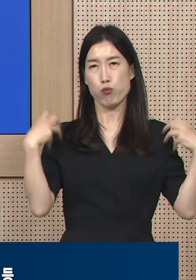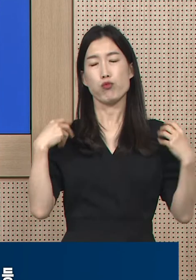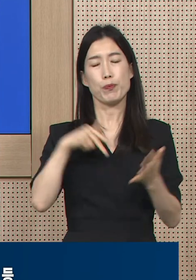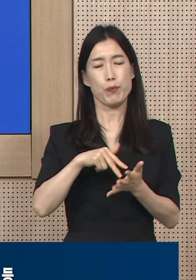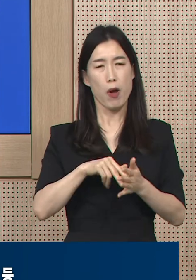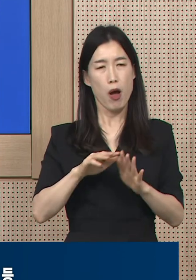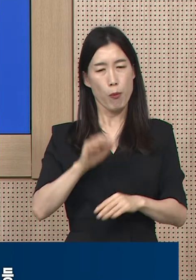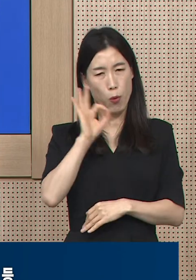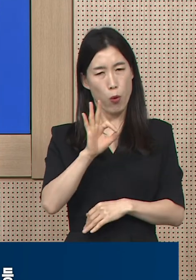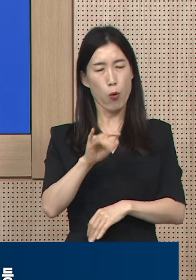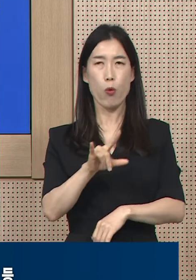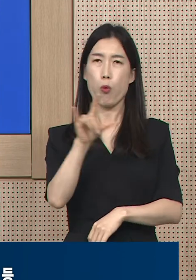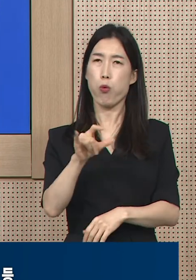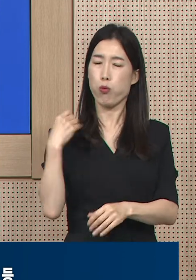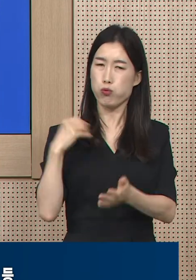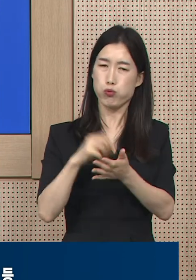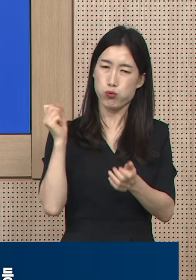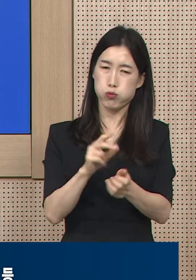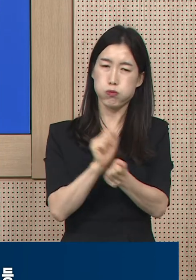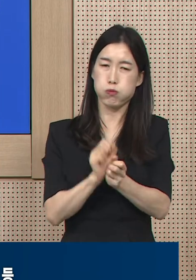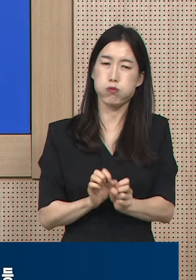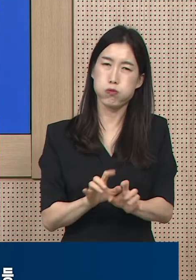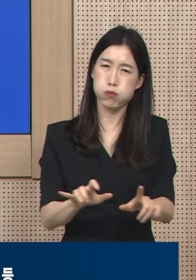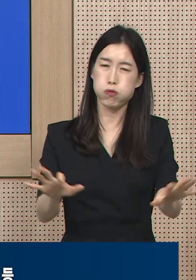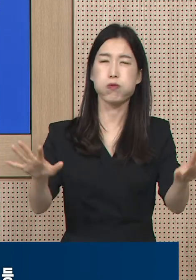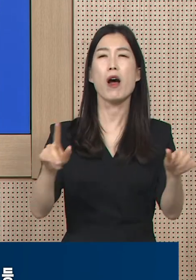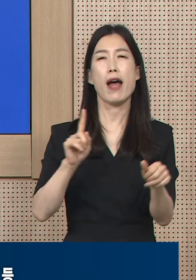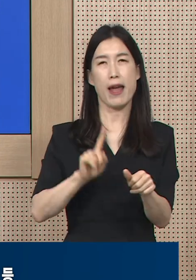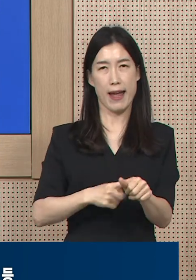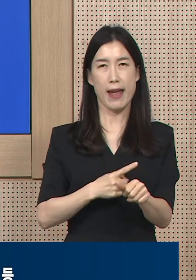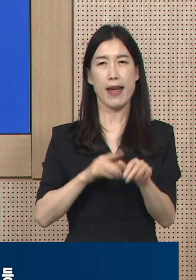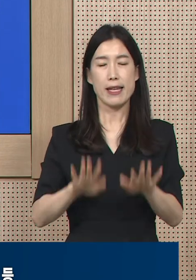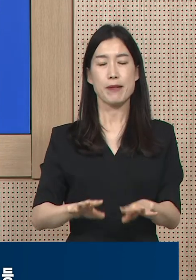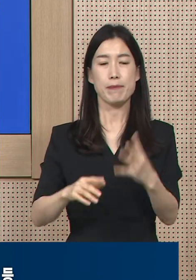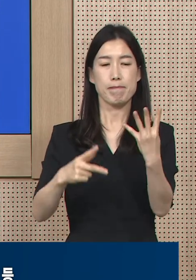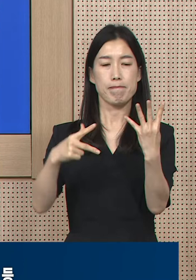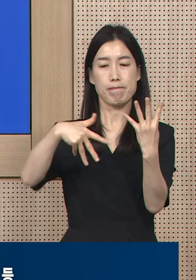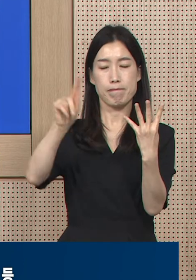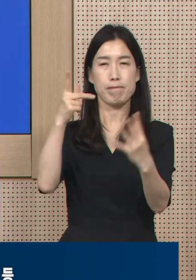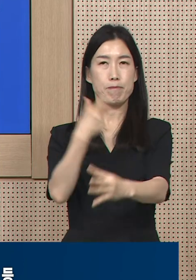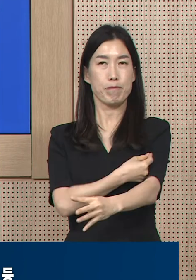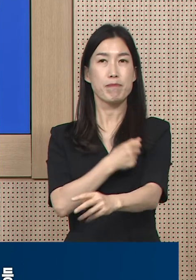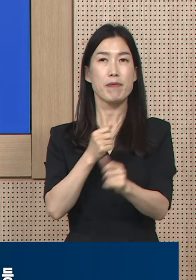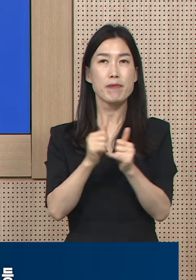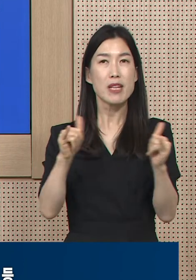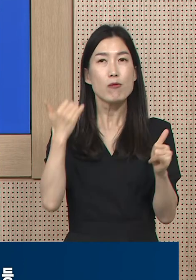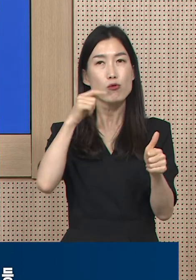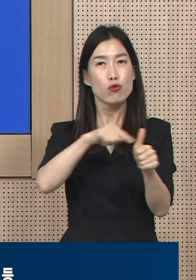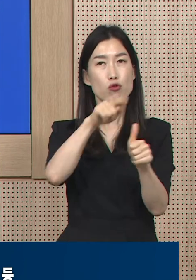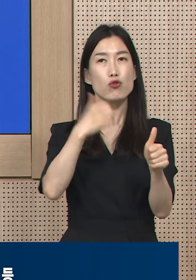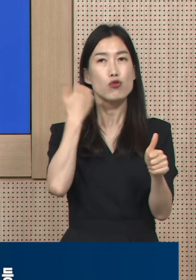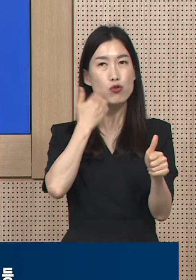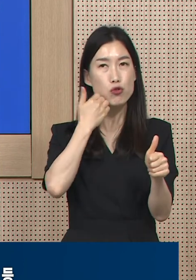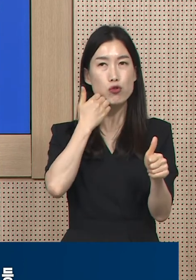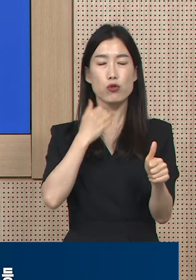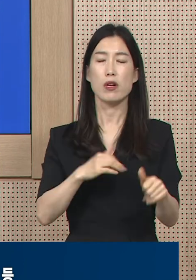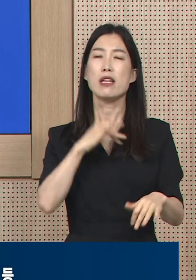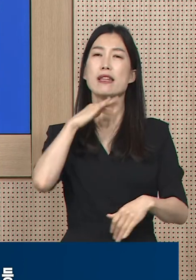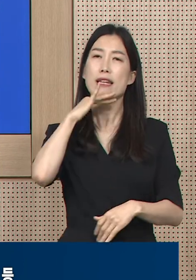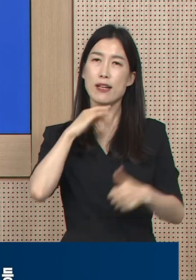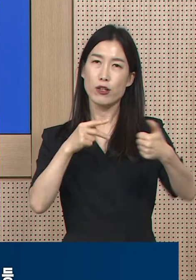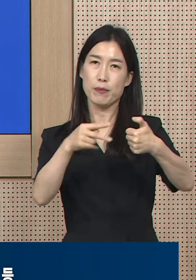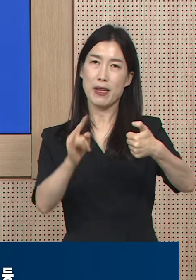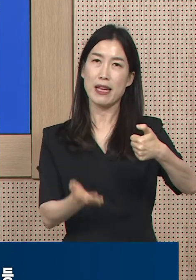및 고위험군 중증 사망 예방을 위해 4차 접종 대상을 50대 연령층, 18세 이상에서